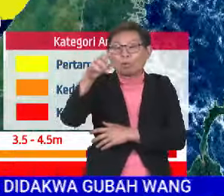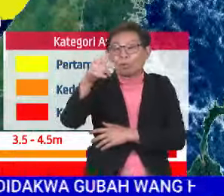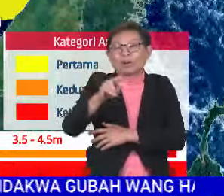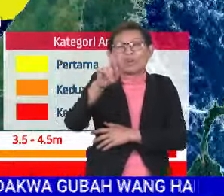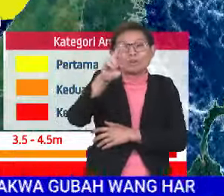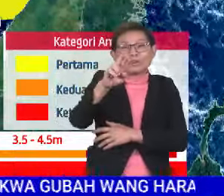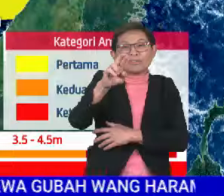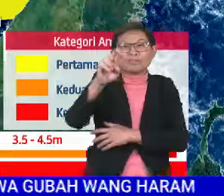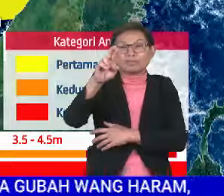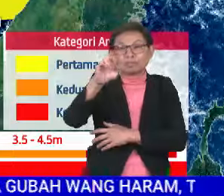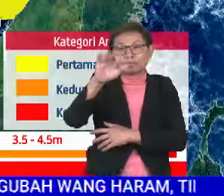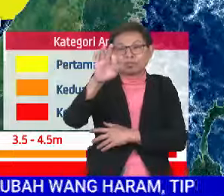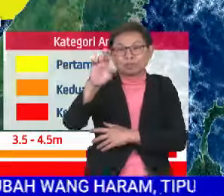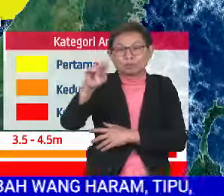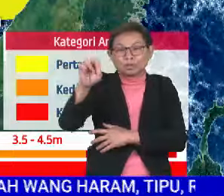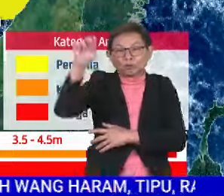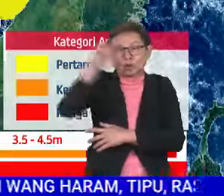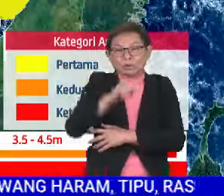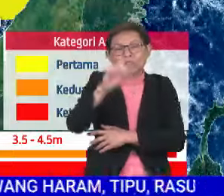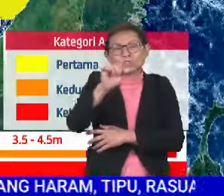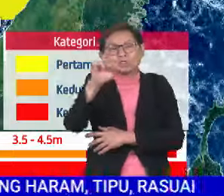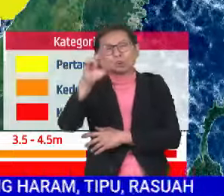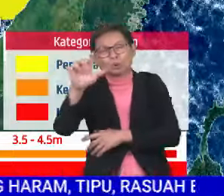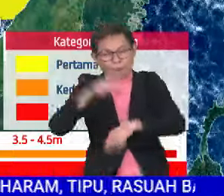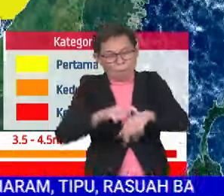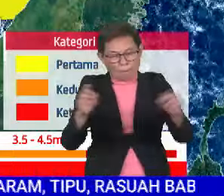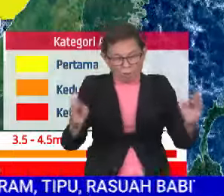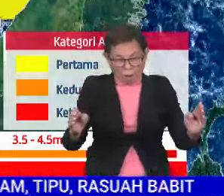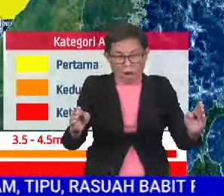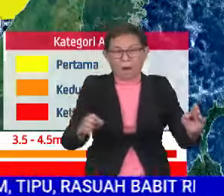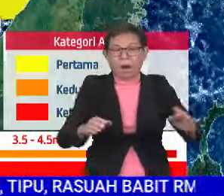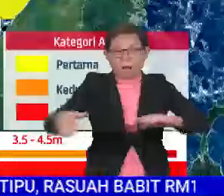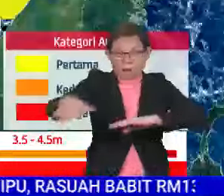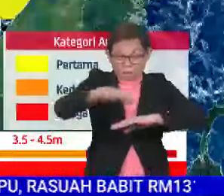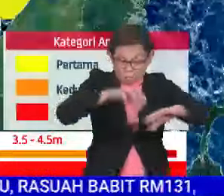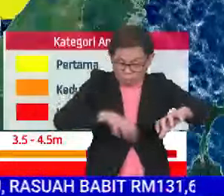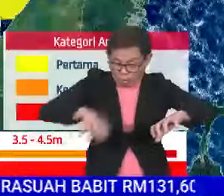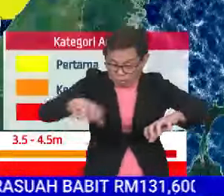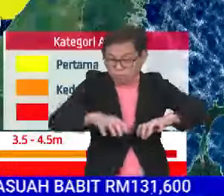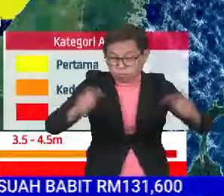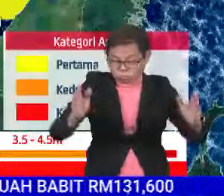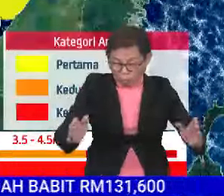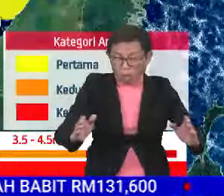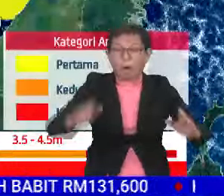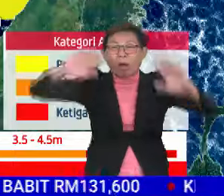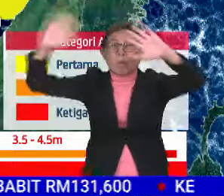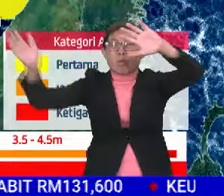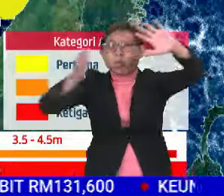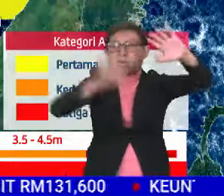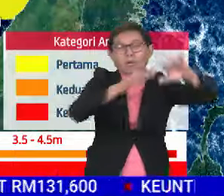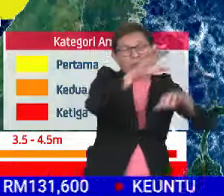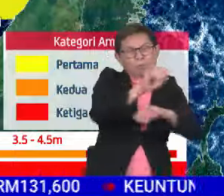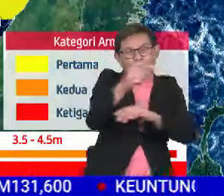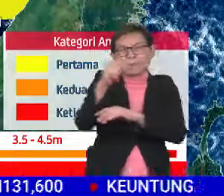Rift North, Lalayang, Palawan, Labuan dan juga Sulu yang mana dalam tempoh ini di kawasan perairan ini, angin bertiup dengan agak kencang sekitar